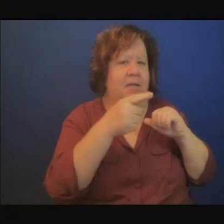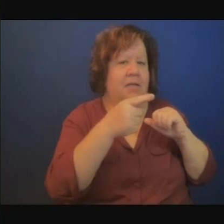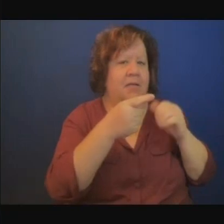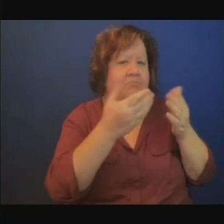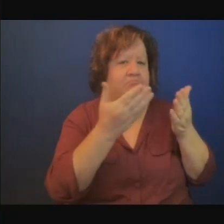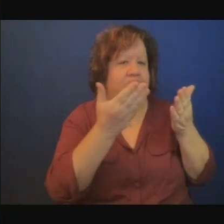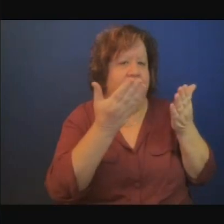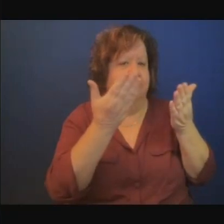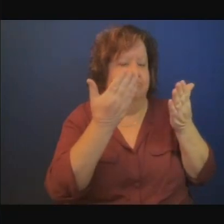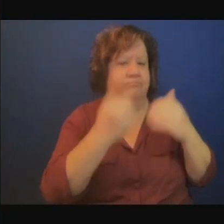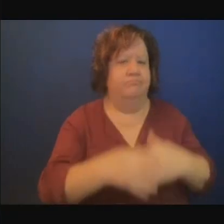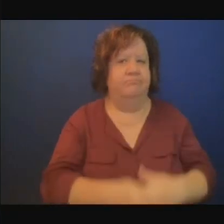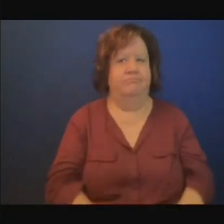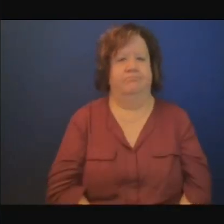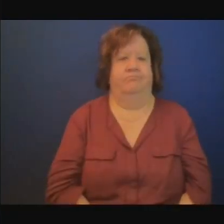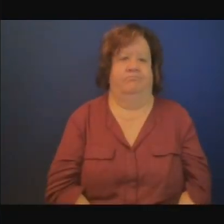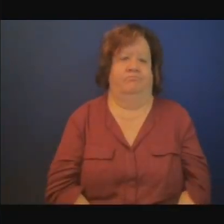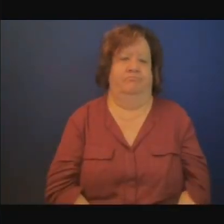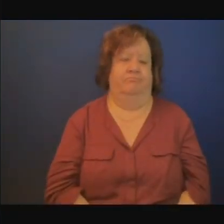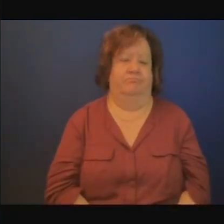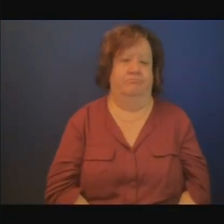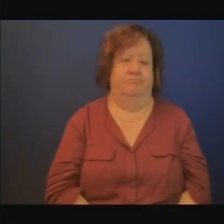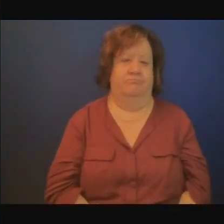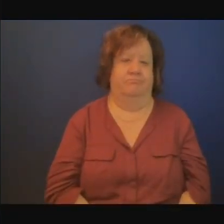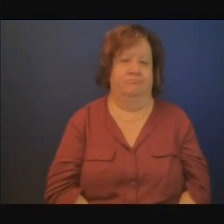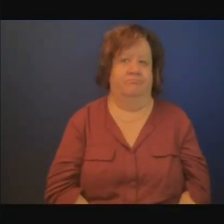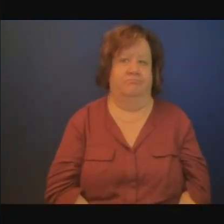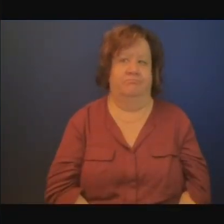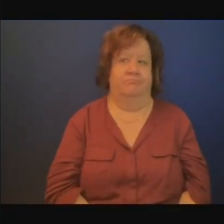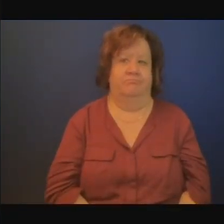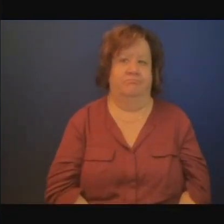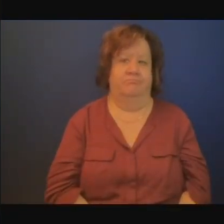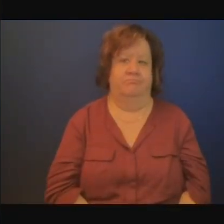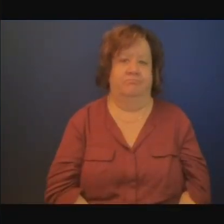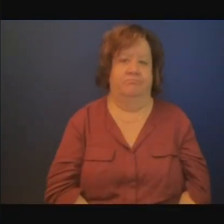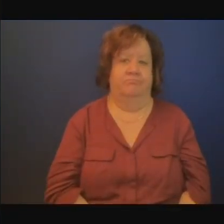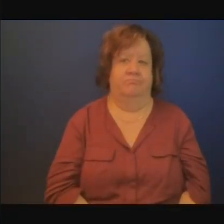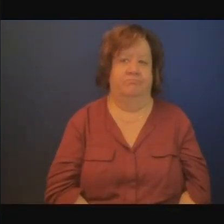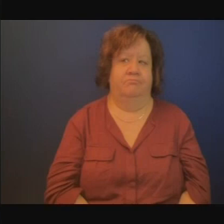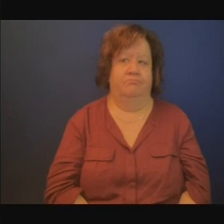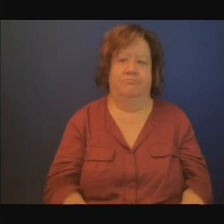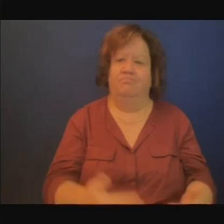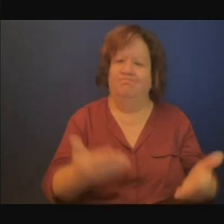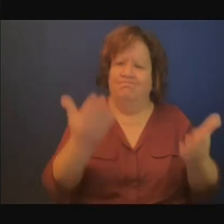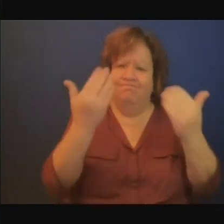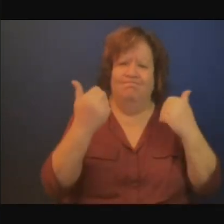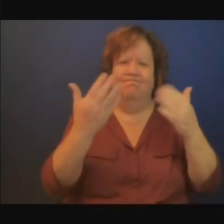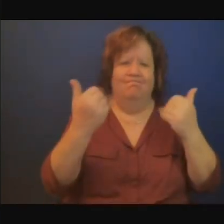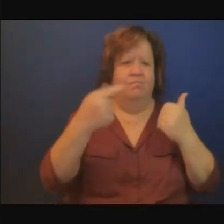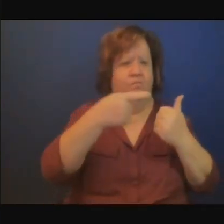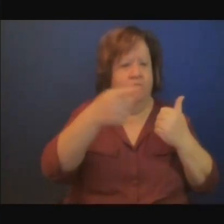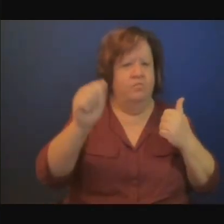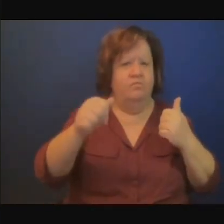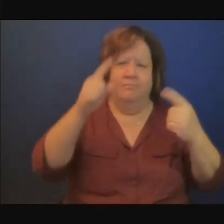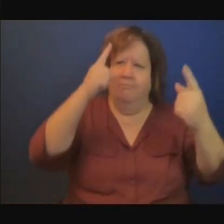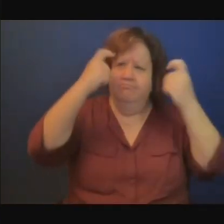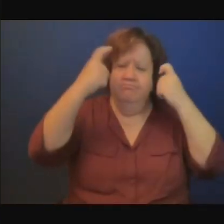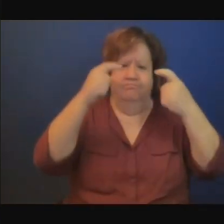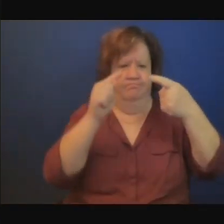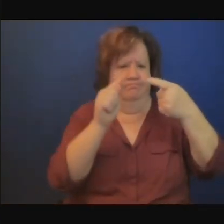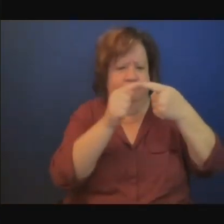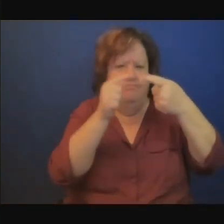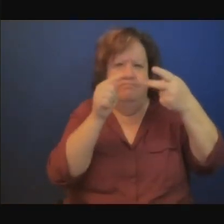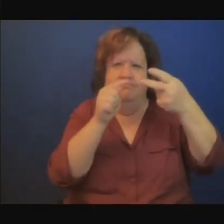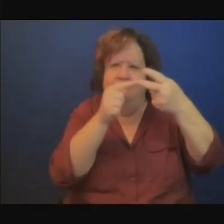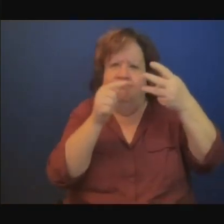N'hésitez pas à aborder les questions qui permettront de faire avancer la conversation et les autres collègues